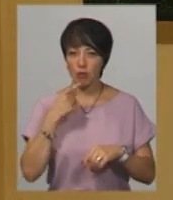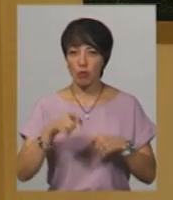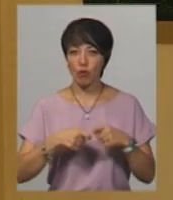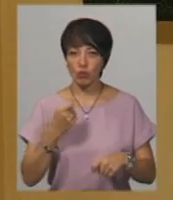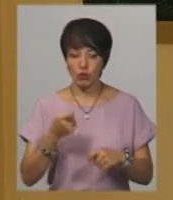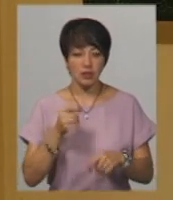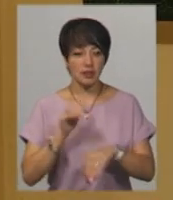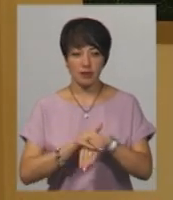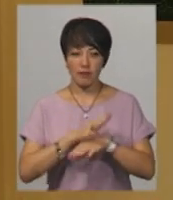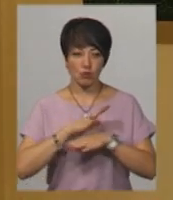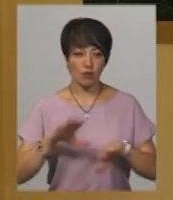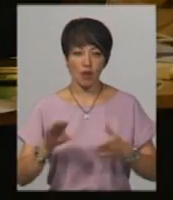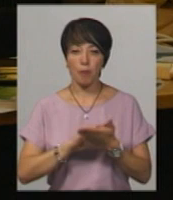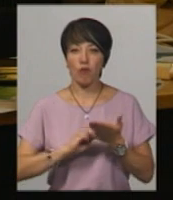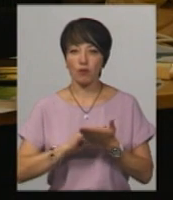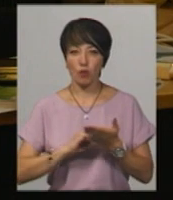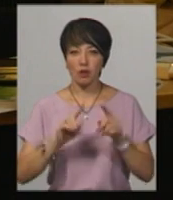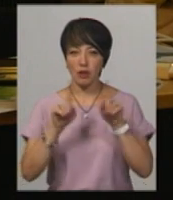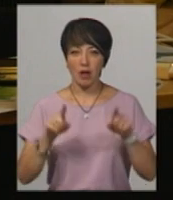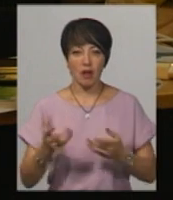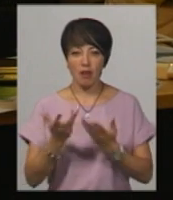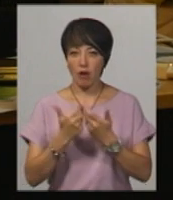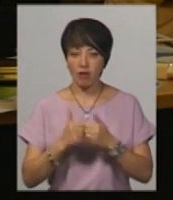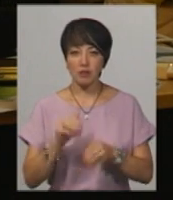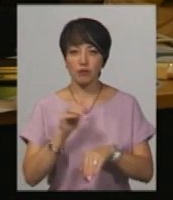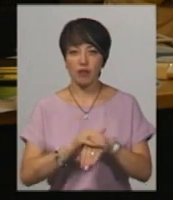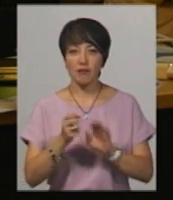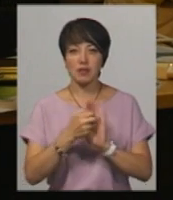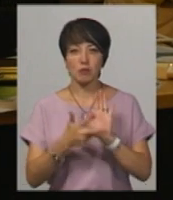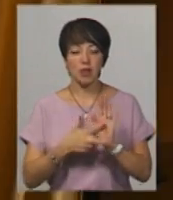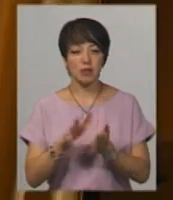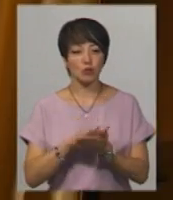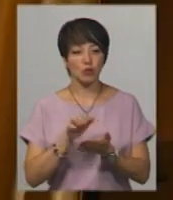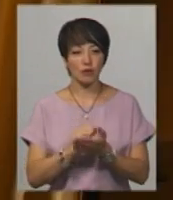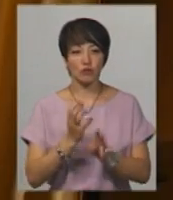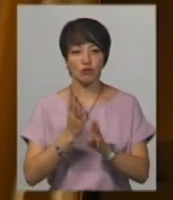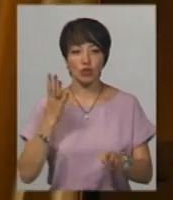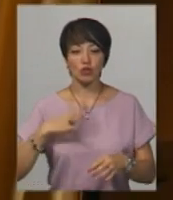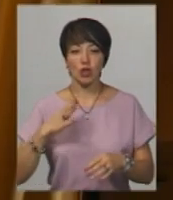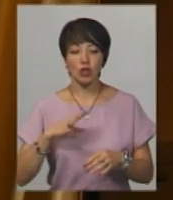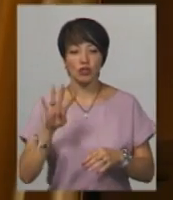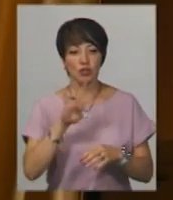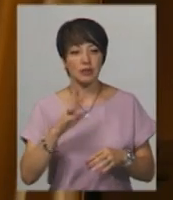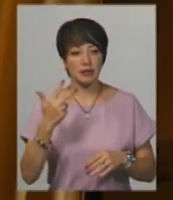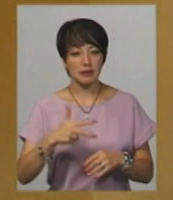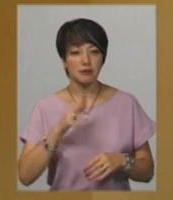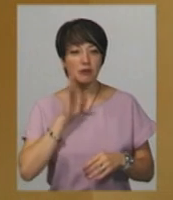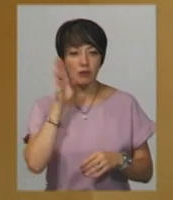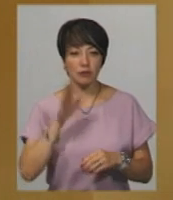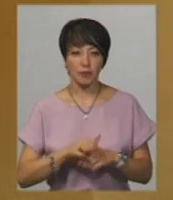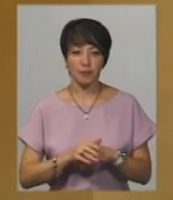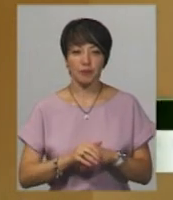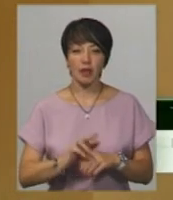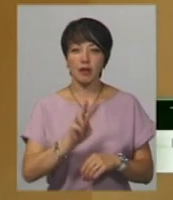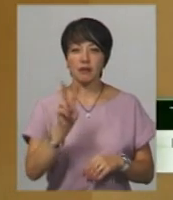порушень на дільниці не зафіксували. Повторно бюлетені не рахували. Зафіксували 18 зіпсованих. У черзі чекали з 4-ї 30 ранку. Вітре